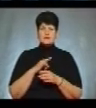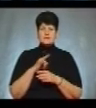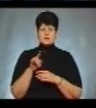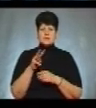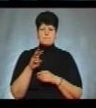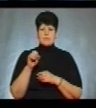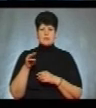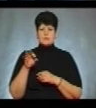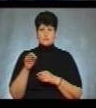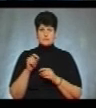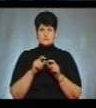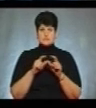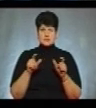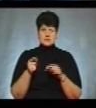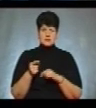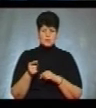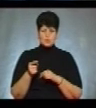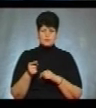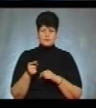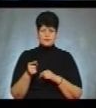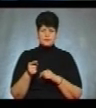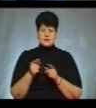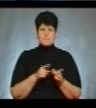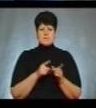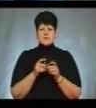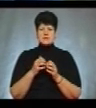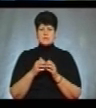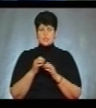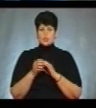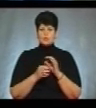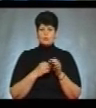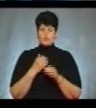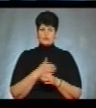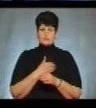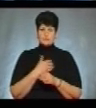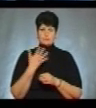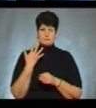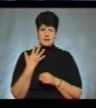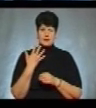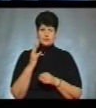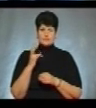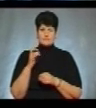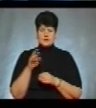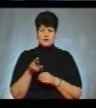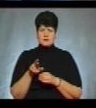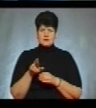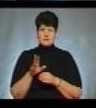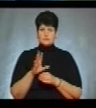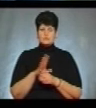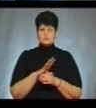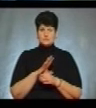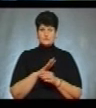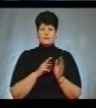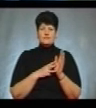метеорологічної станції Тернопіль, перехід середньодобової температури повітря 5 квітня становив